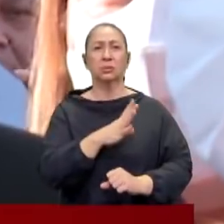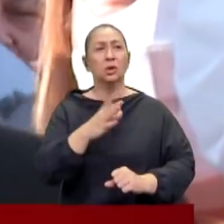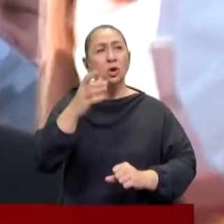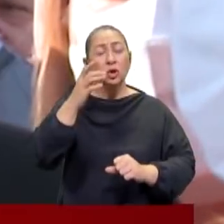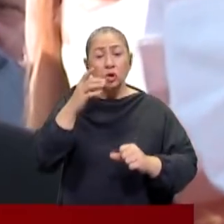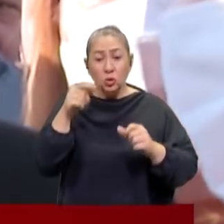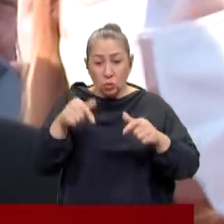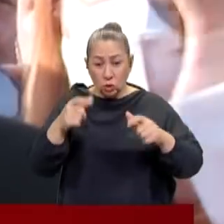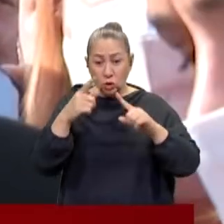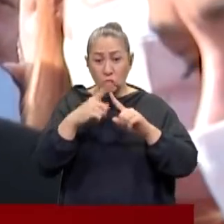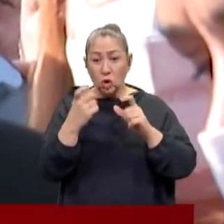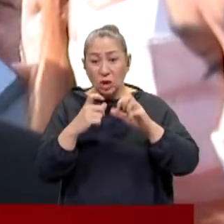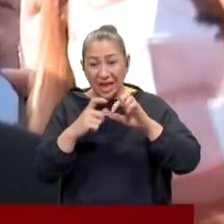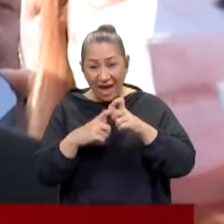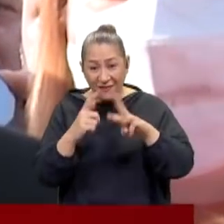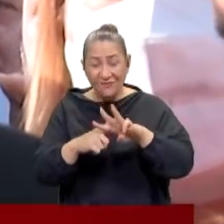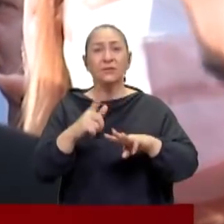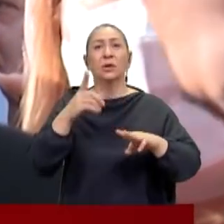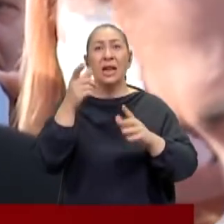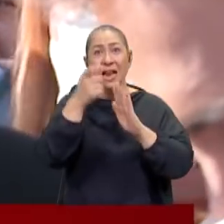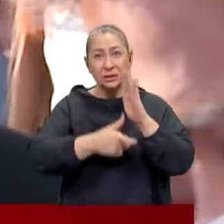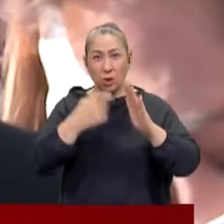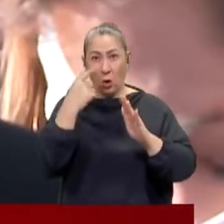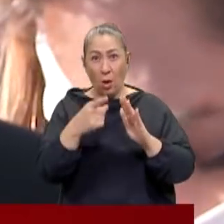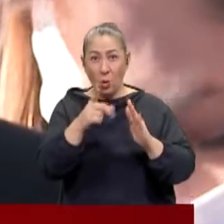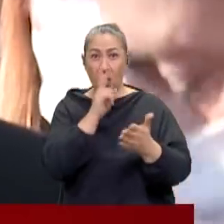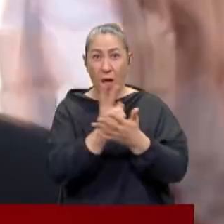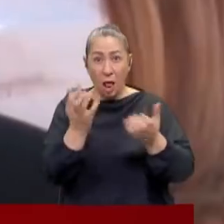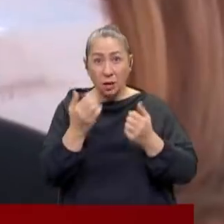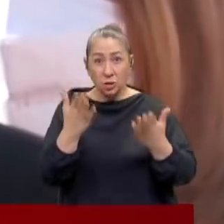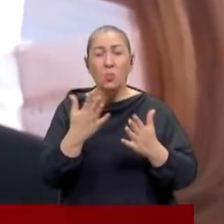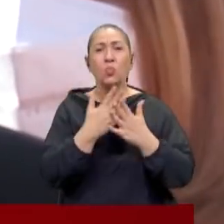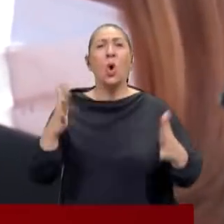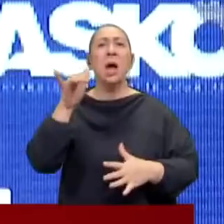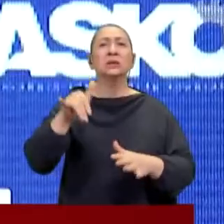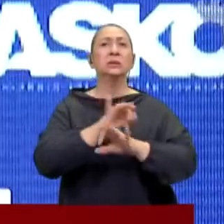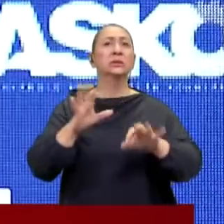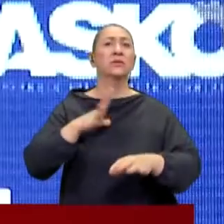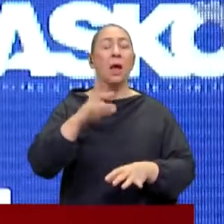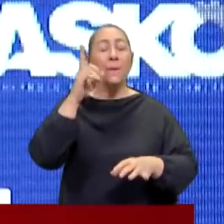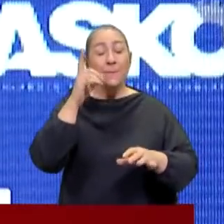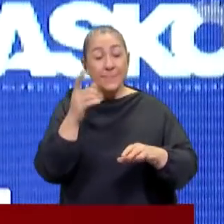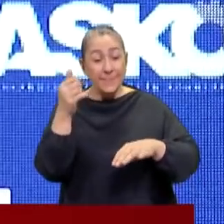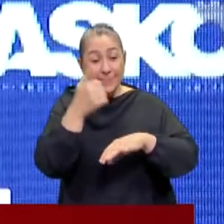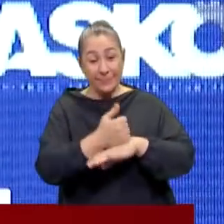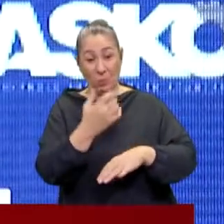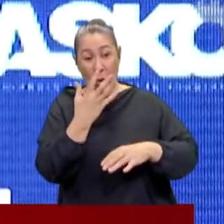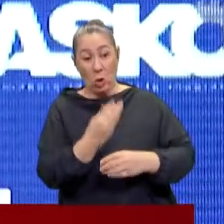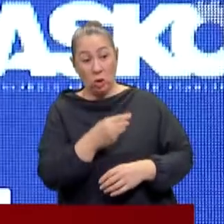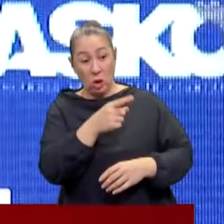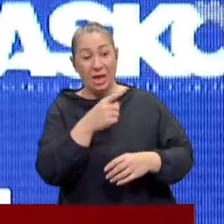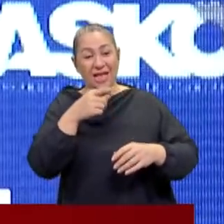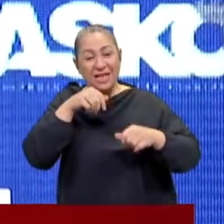TÜİKBA'dan, TÜRGEV'den gelen listeler üzerine mi bunlar bu kararlar alındı? Büyük haksızlık var. Başında bulunduğu partinin